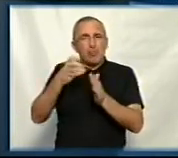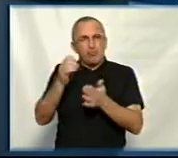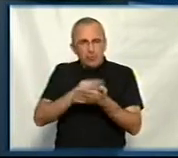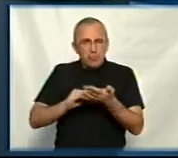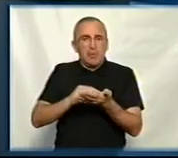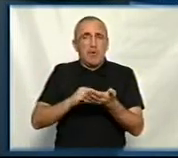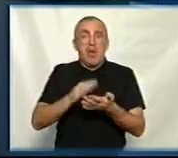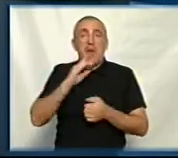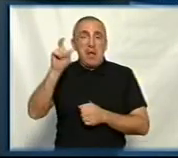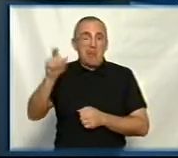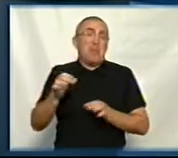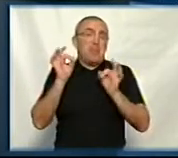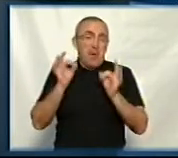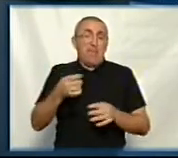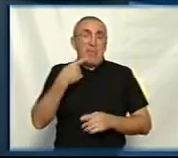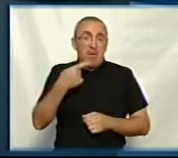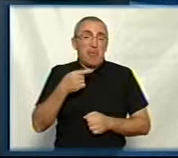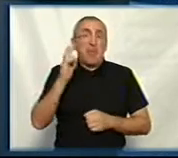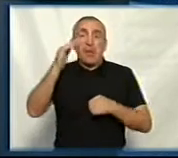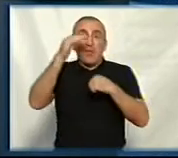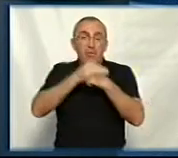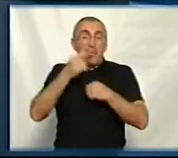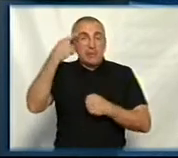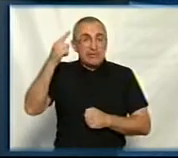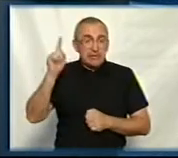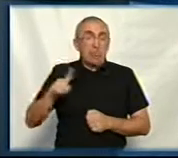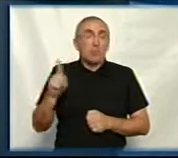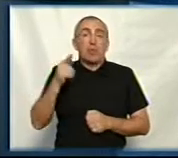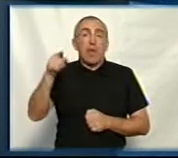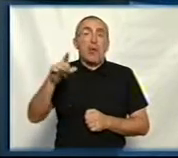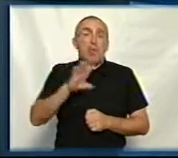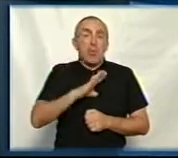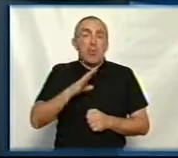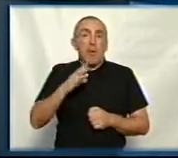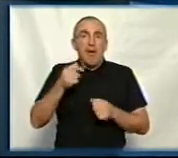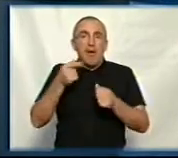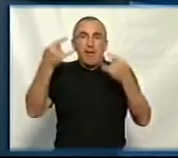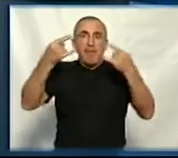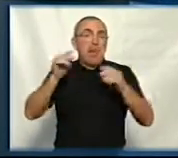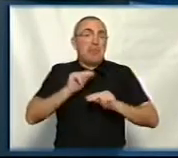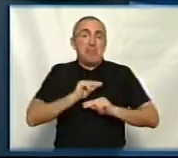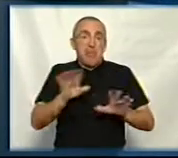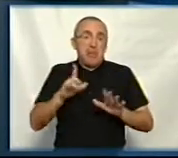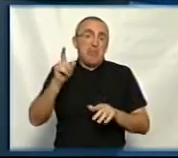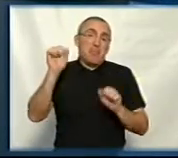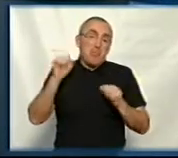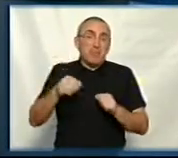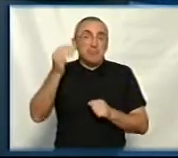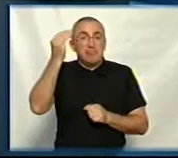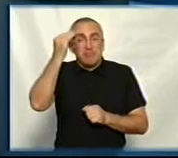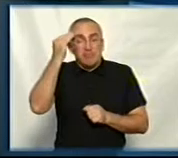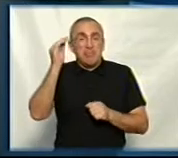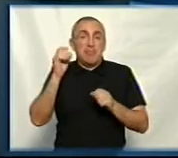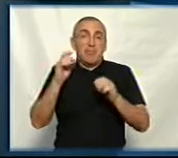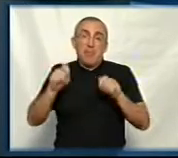пані Катерина правильно каже, що ми тільки ввечері фактично дізналися, як там, бо монітори не працювали. Можливо, там буде сенс його,